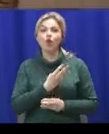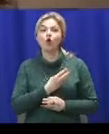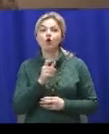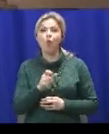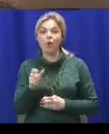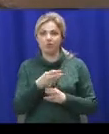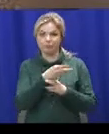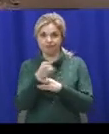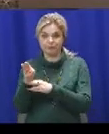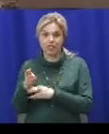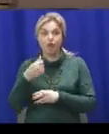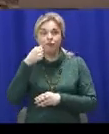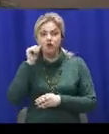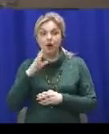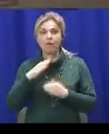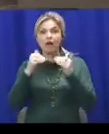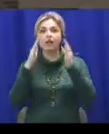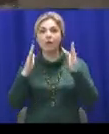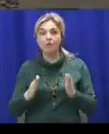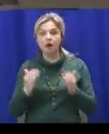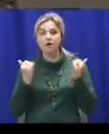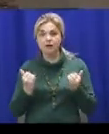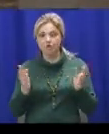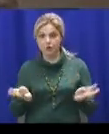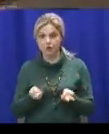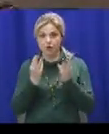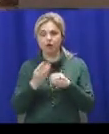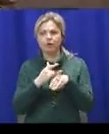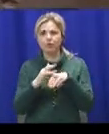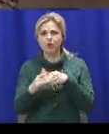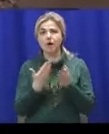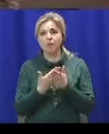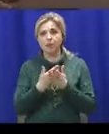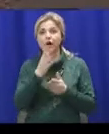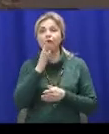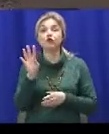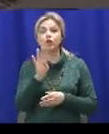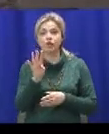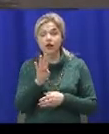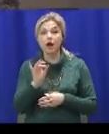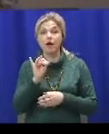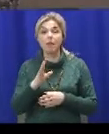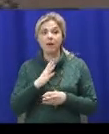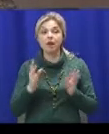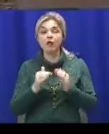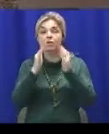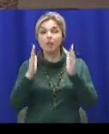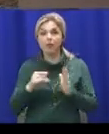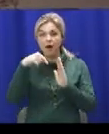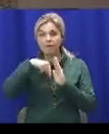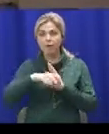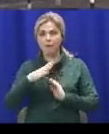на цьому місті стояв намет. Сьогодні – згарище. Спалахнуло близько четвертої. У момент пожежі всередині перебували 15